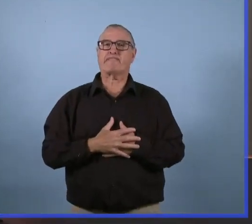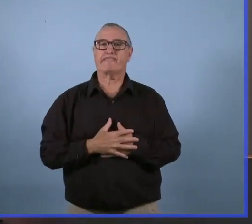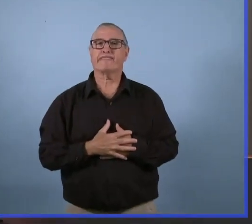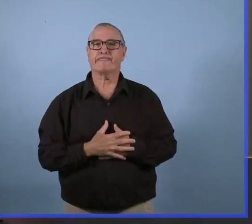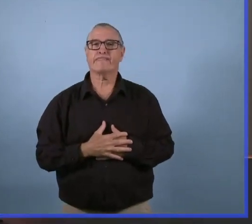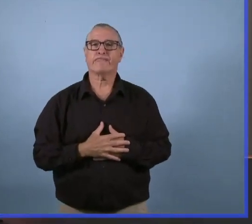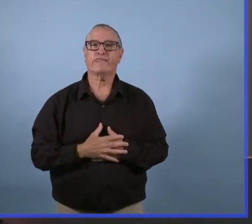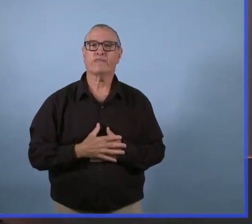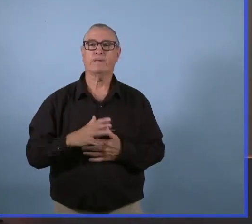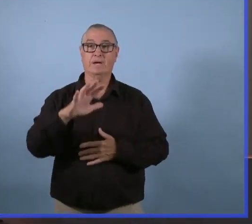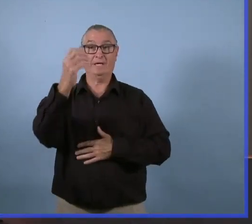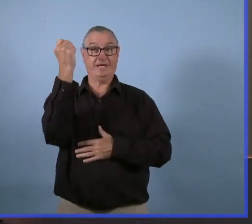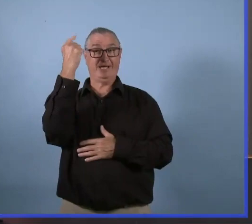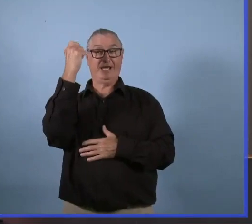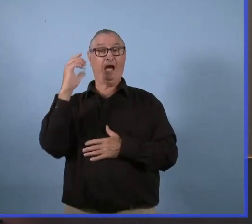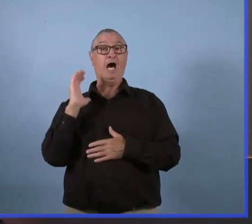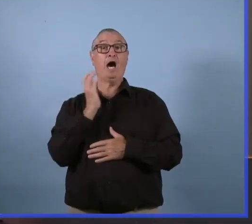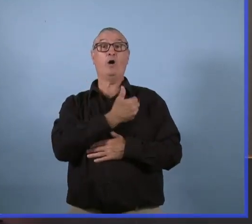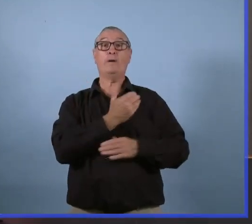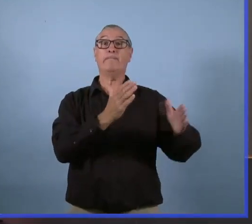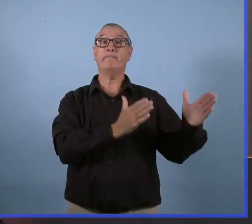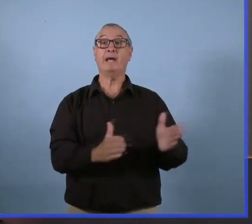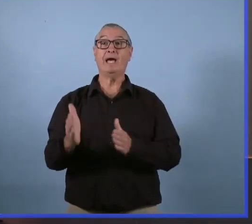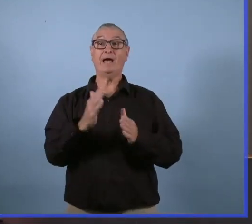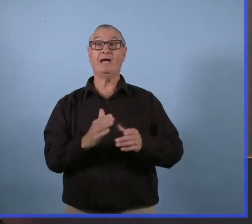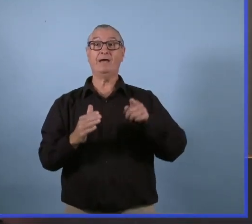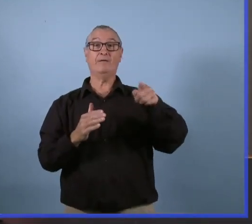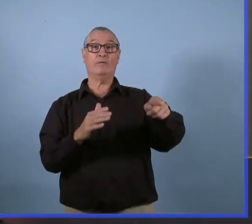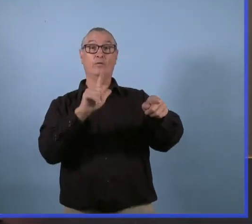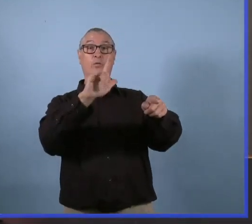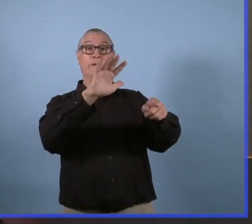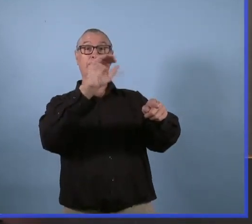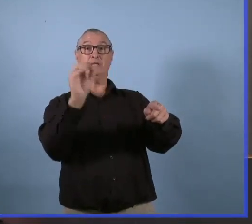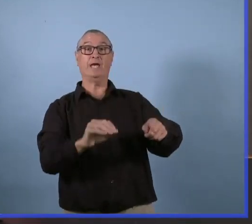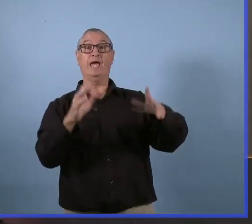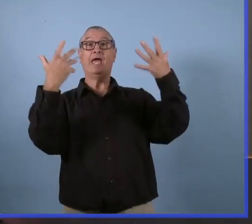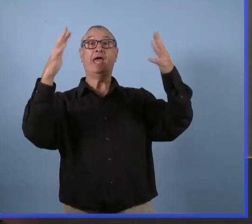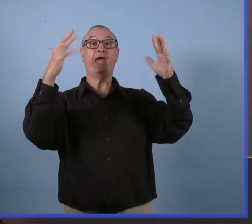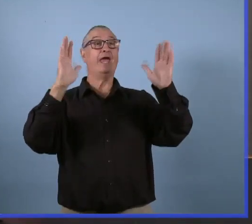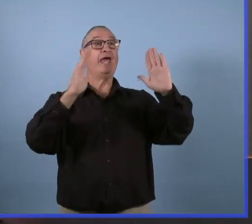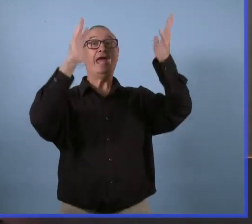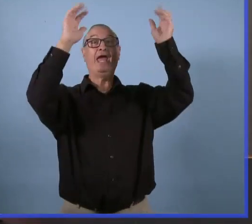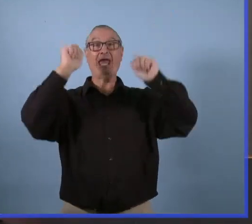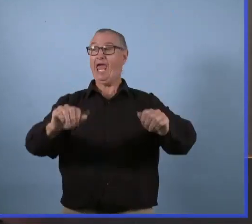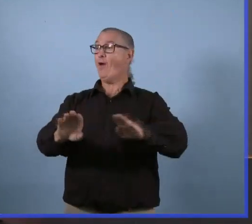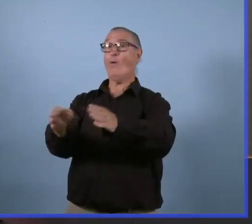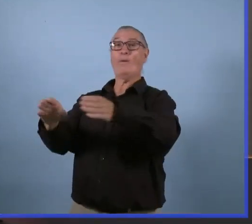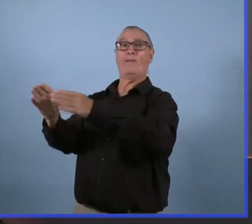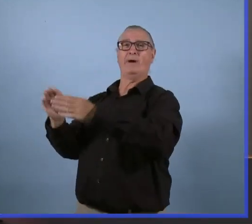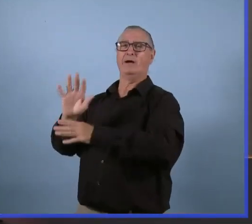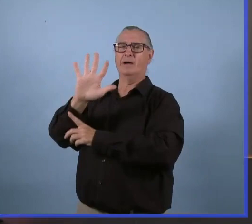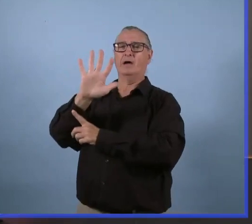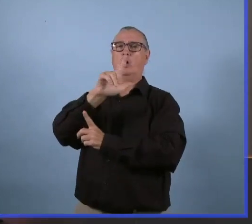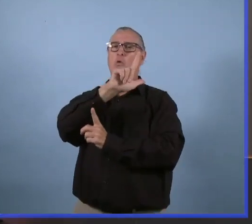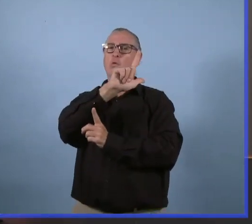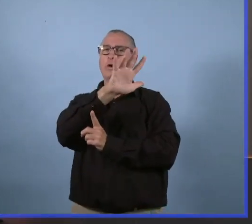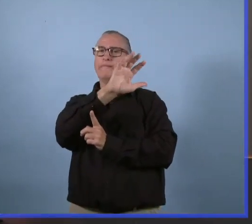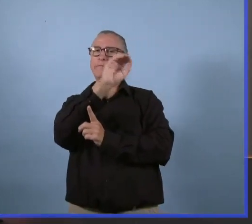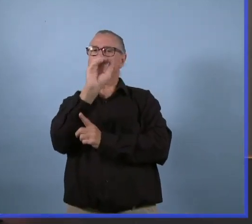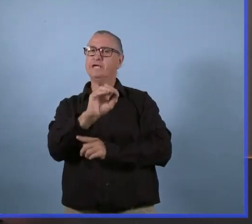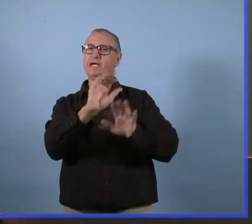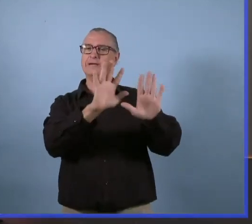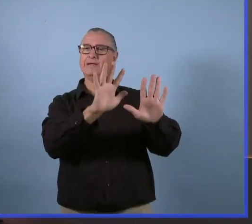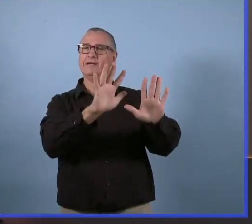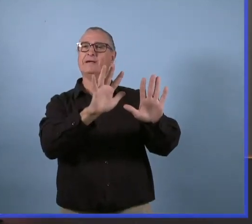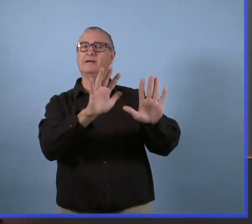Le plan n'est pas une corrélation directe entre ces 25% et la réouverture. Il faut qu regarde